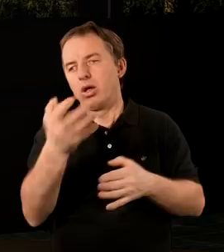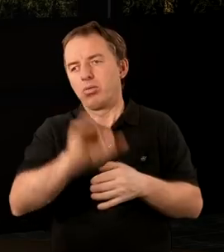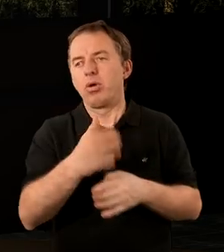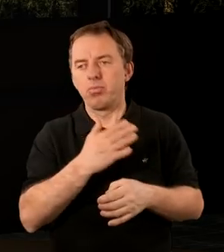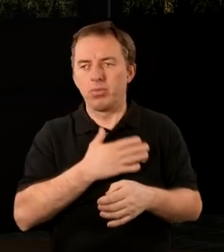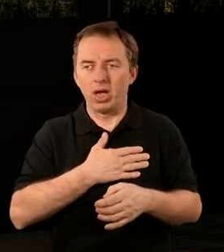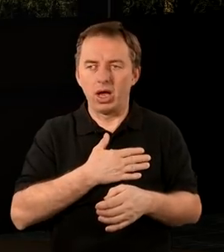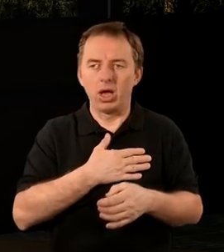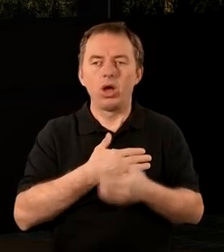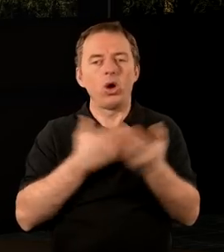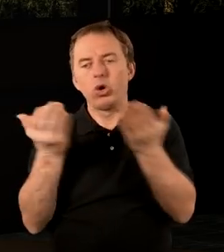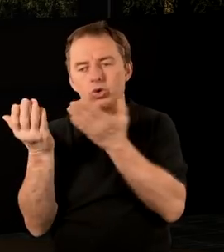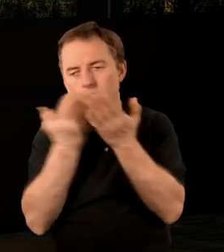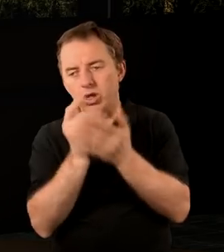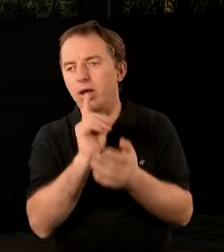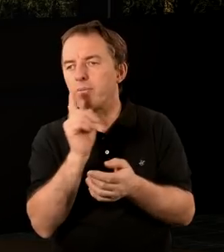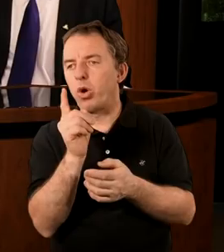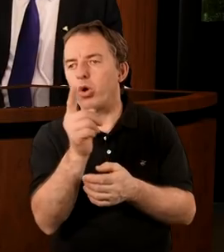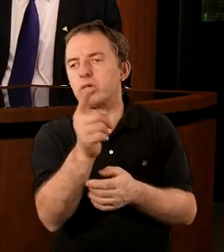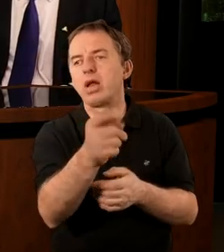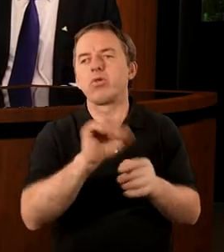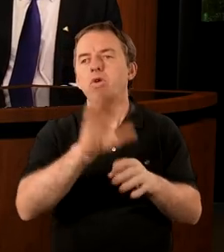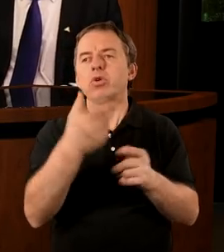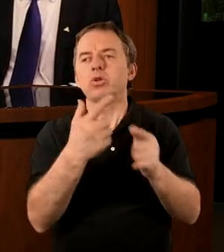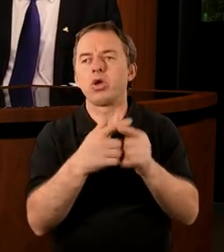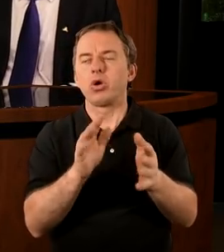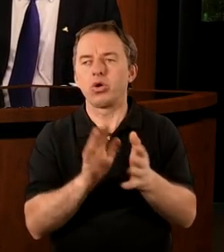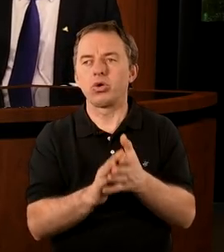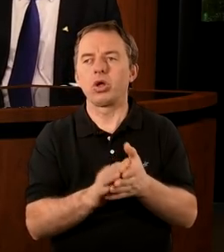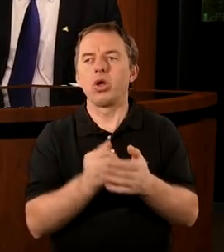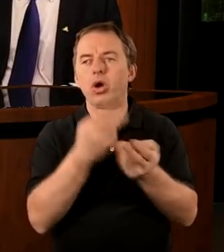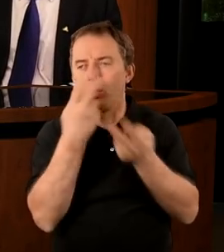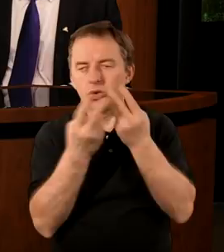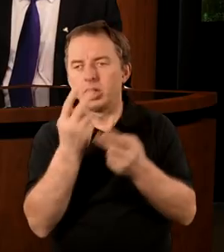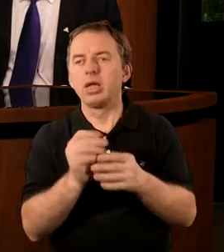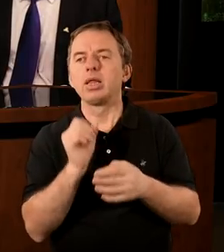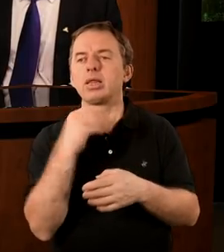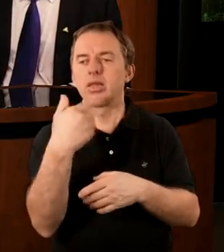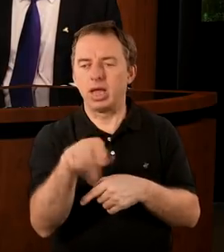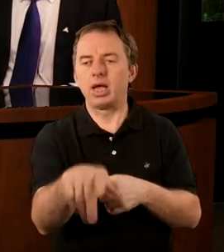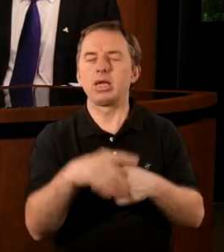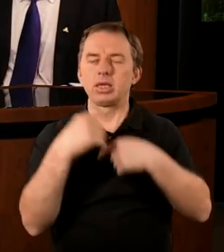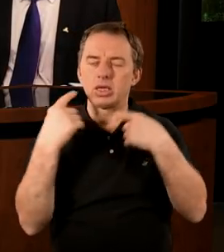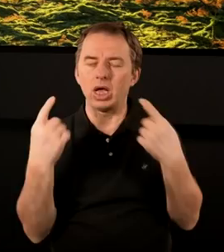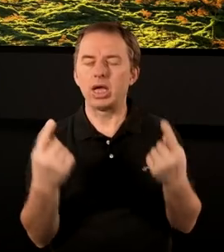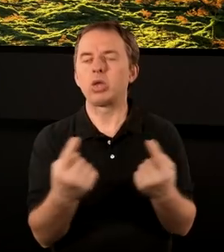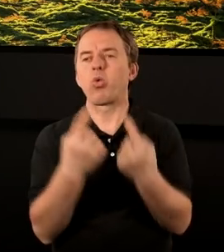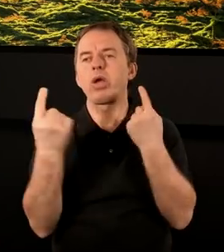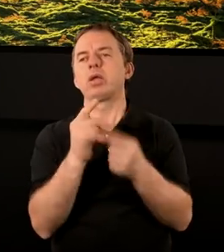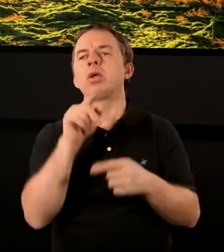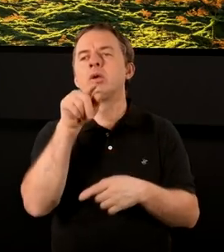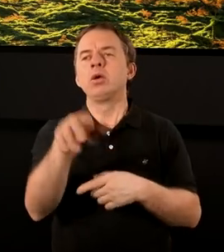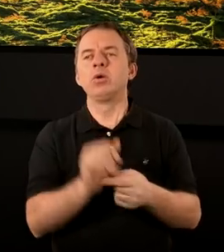Każdy ze zborów miał odczytać to poselstwo do wszystkich zborów. Mogę się odszukać gdzieś po prostu w danej sytuacji i to jest